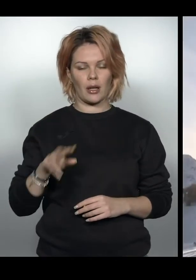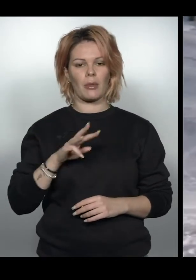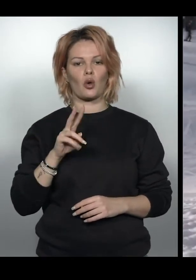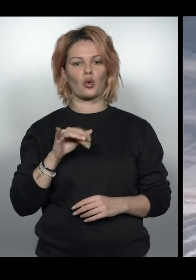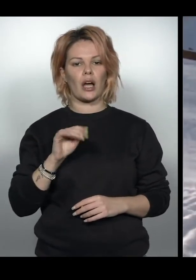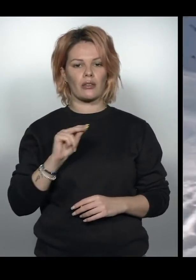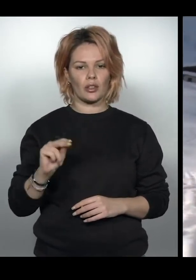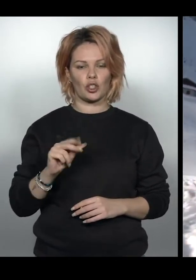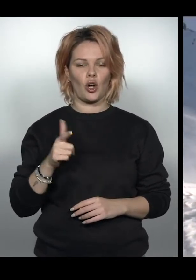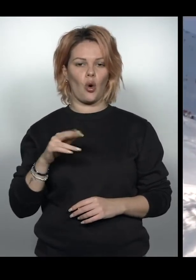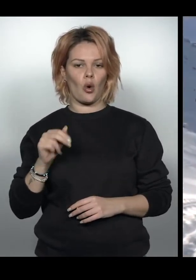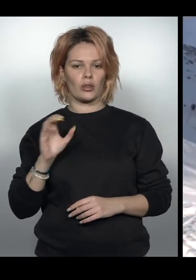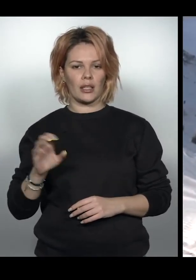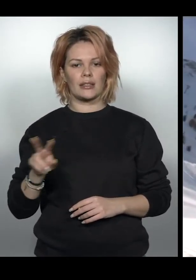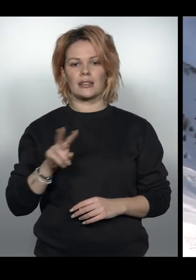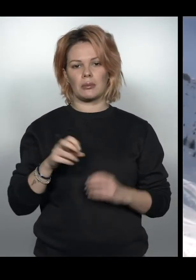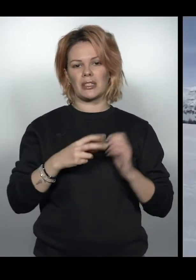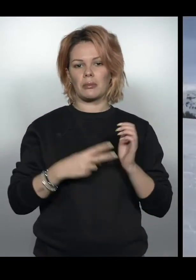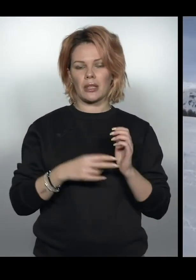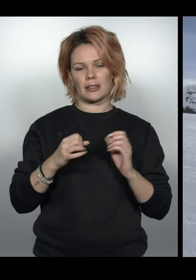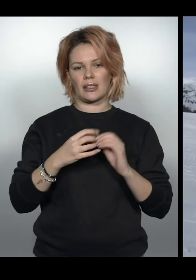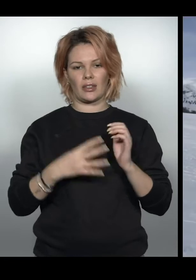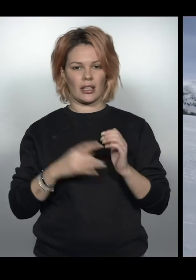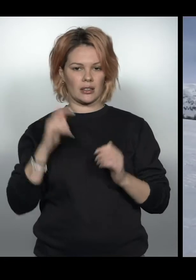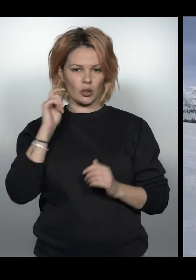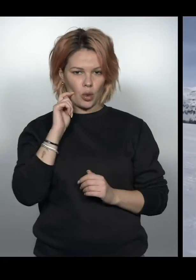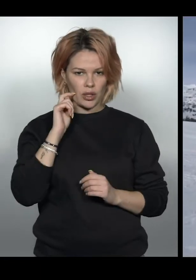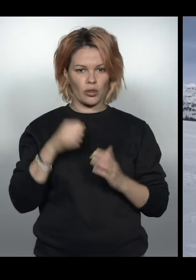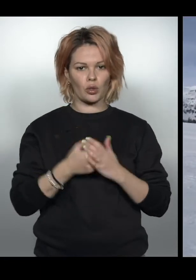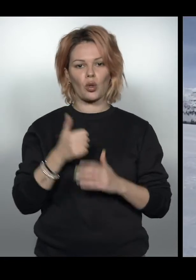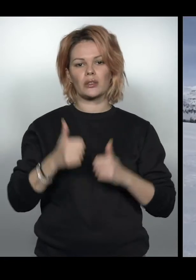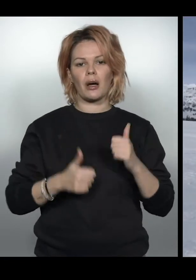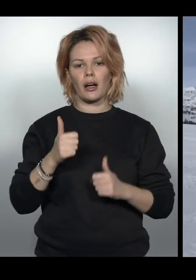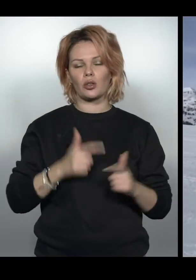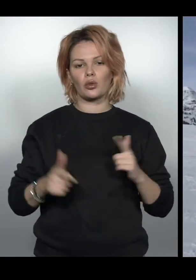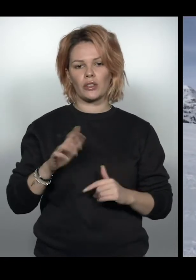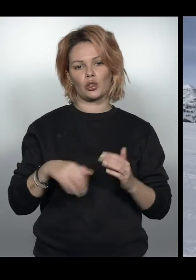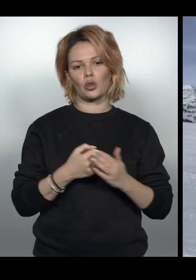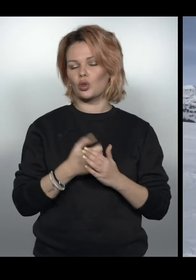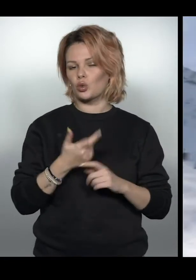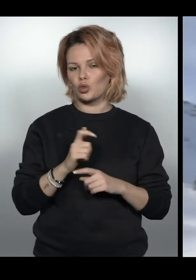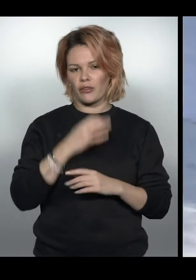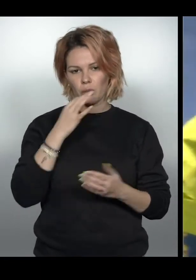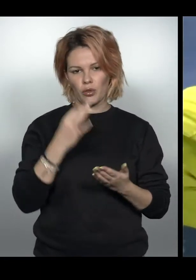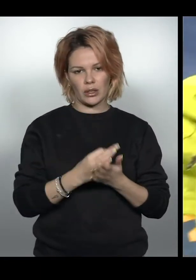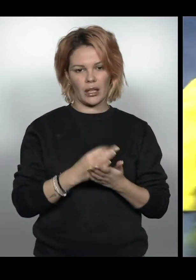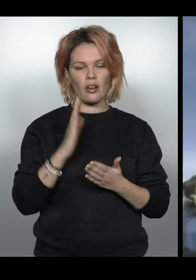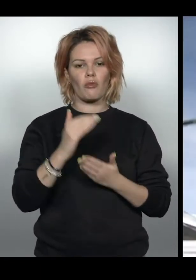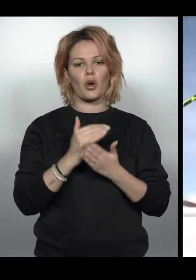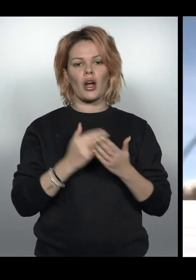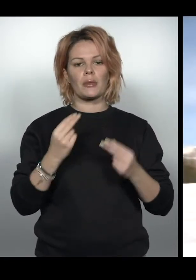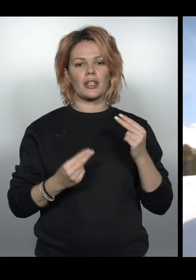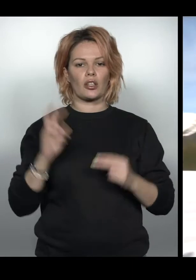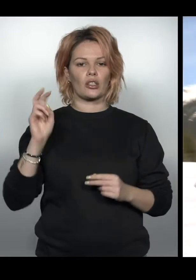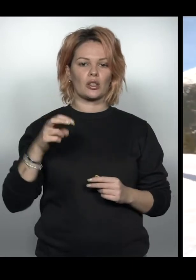Куртанич та Ерік Годас, їм 17 та 19 років. До змагань готувалися дуже відповідально. У програмі Ігор